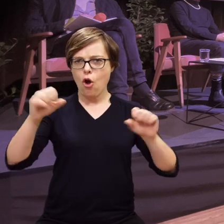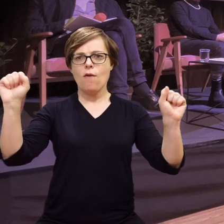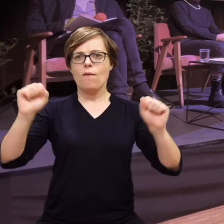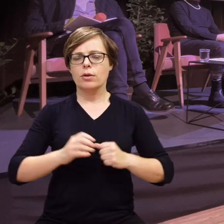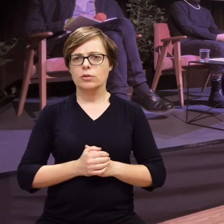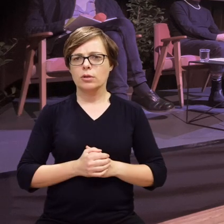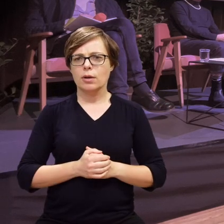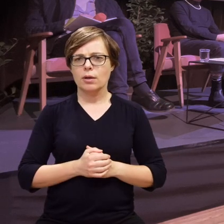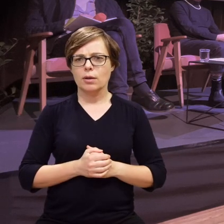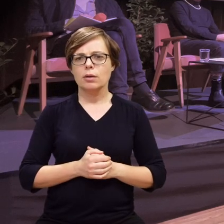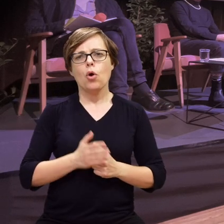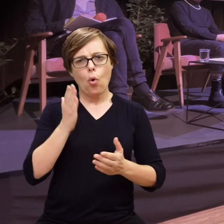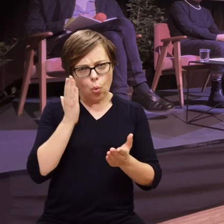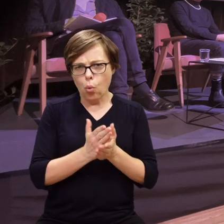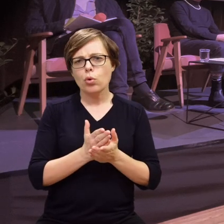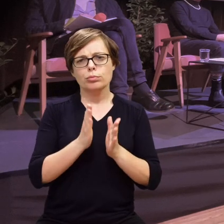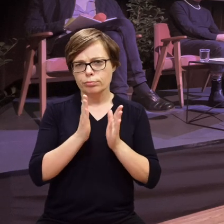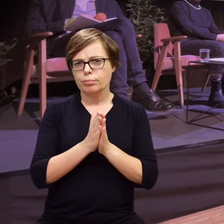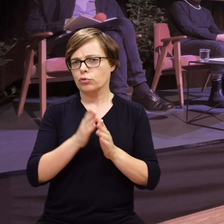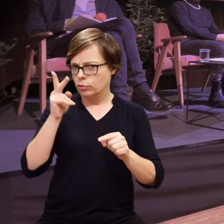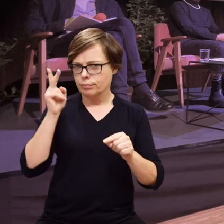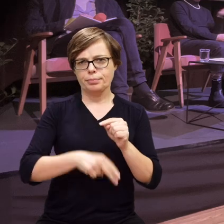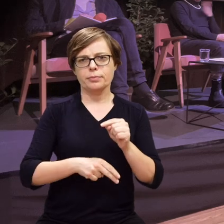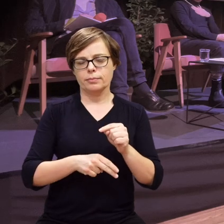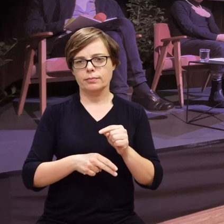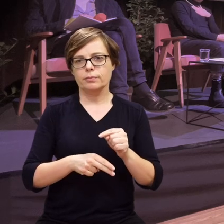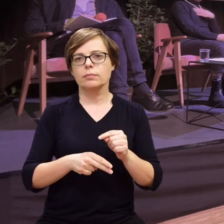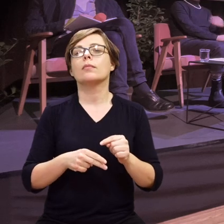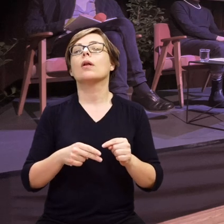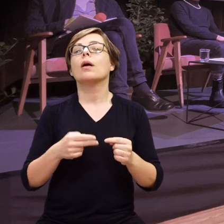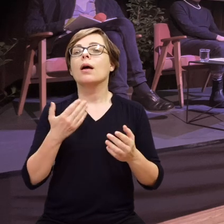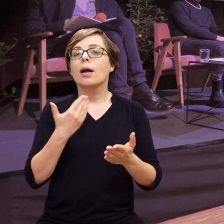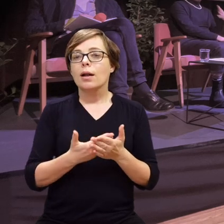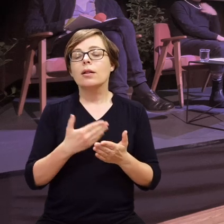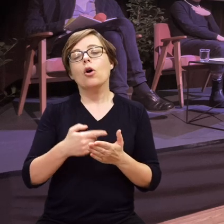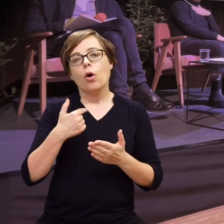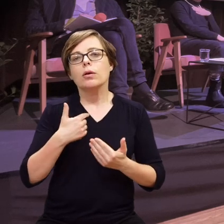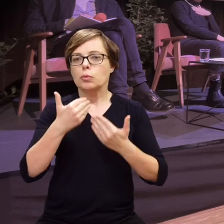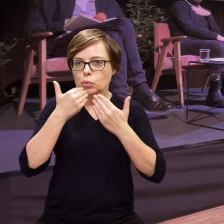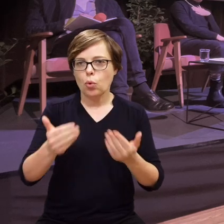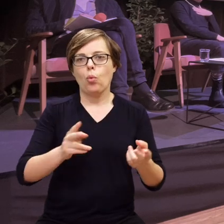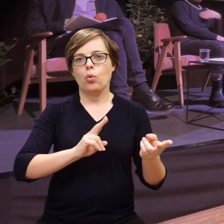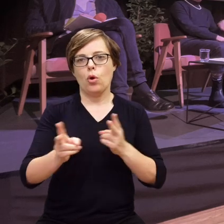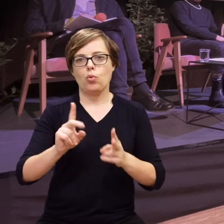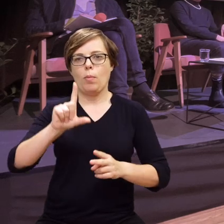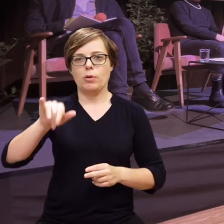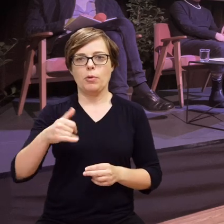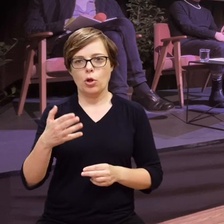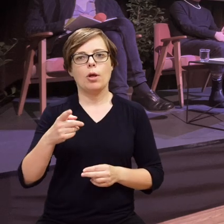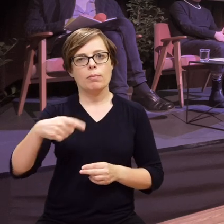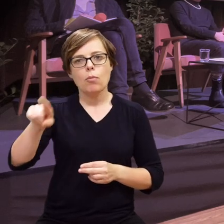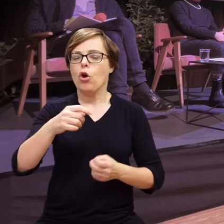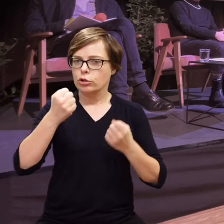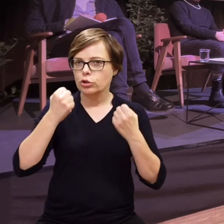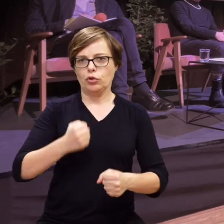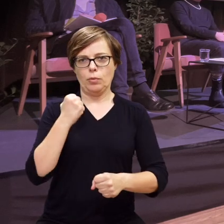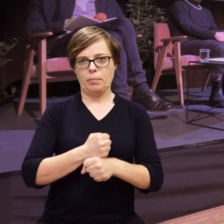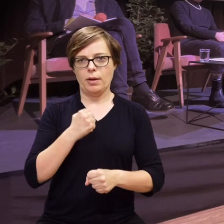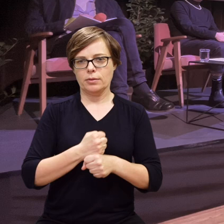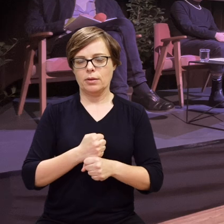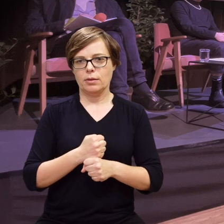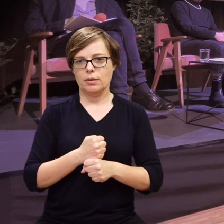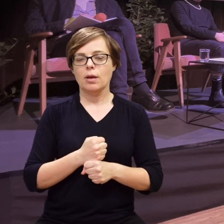odważnie, że czas z tym skończyć. Więc z tego miejsca dziękuję bardzo tłumaczom języka migowego za to, że tak ciężko pracują,